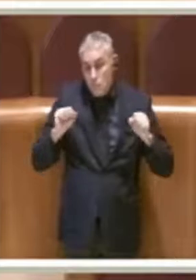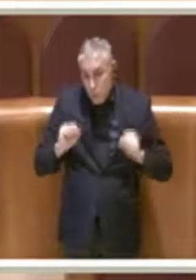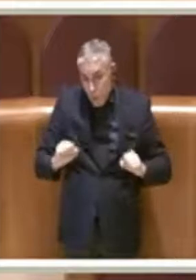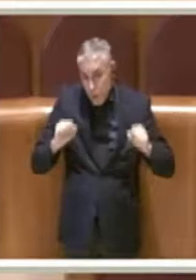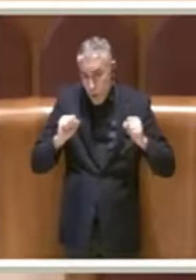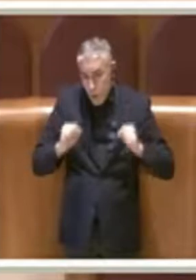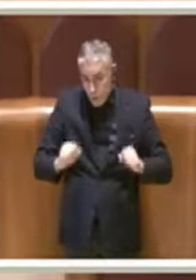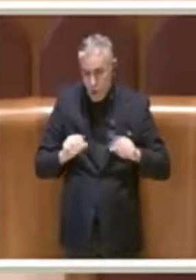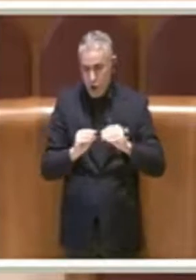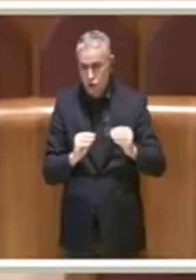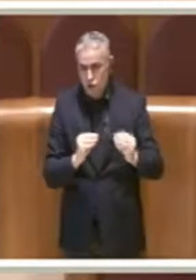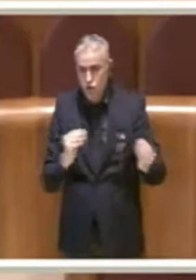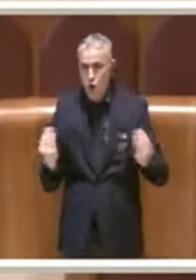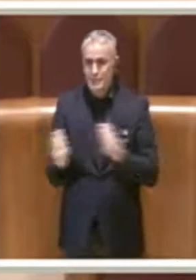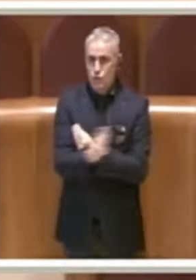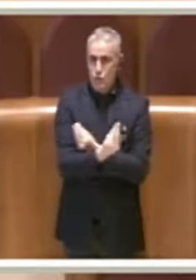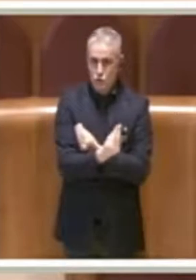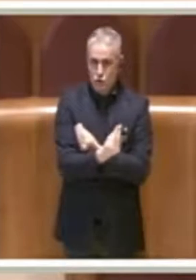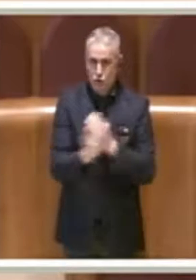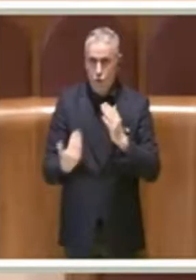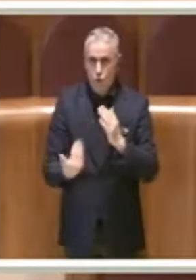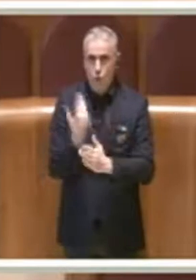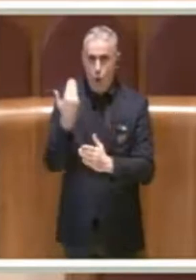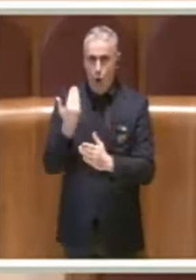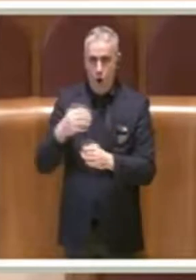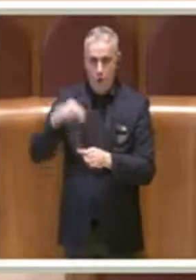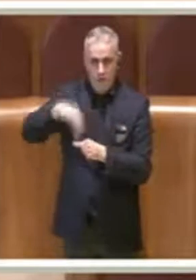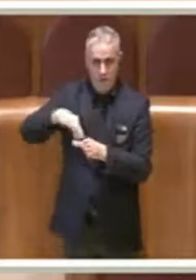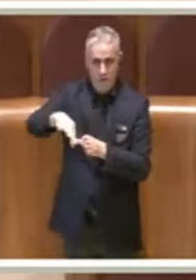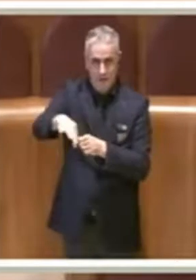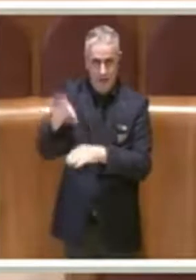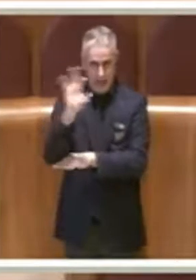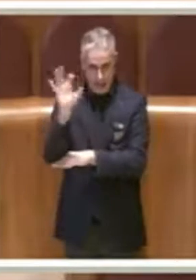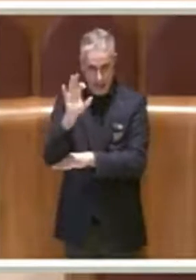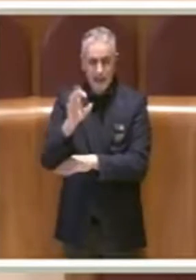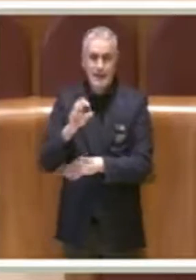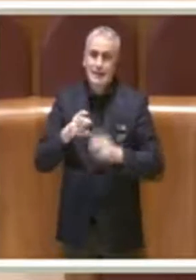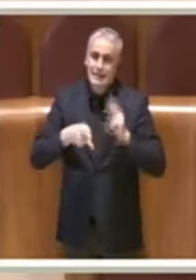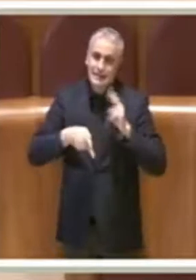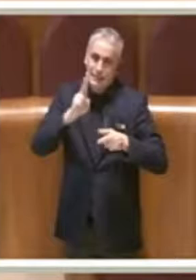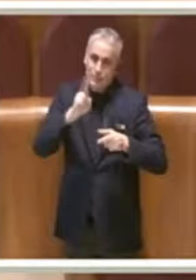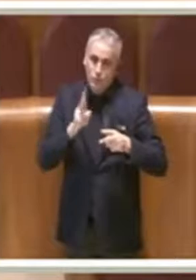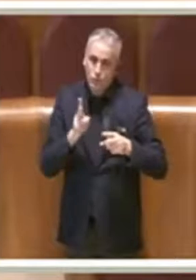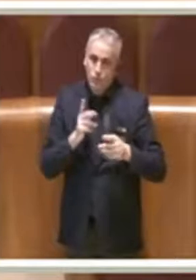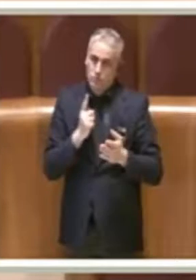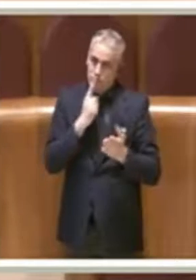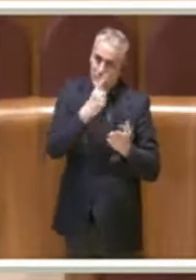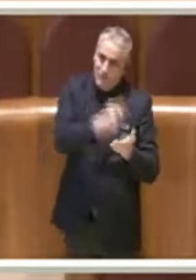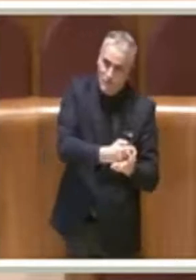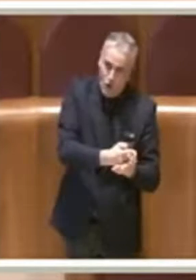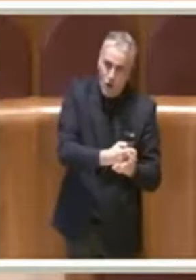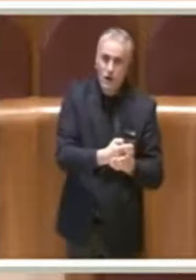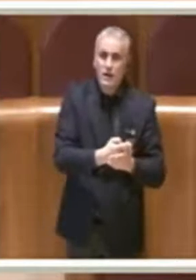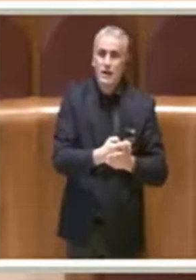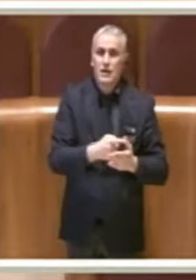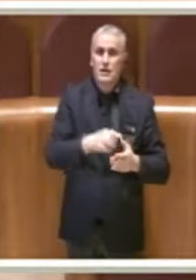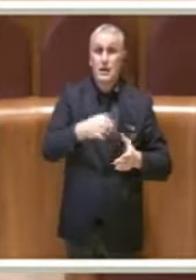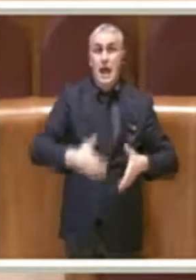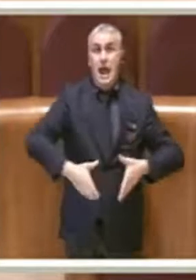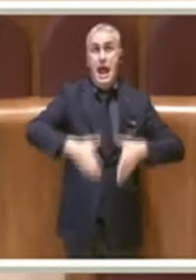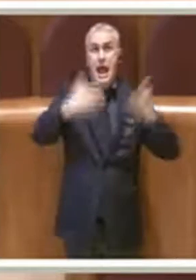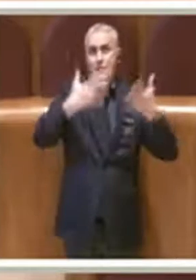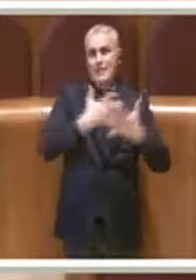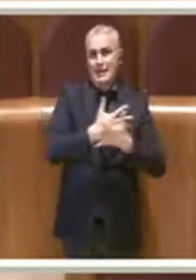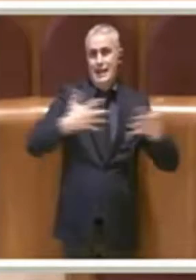compensazioni, i nuovi impianti e il rinnovo di alberate devono avvenire dando la preferenza ad alberi di prima grandezza nella